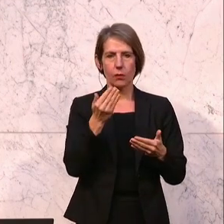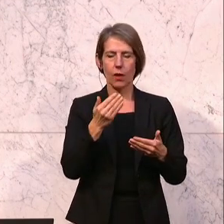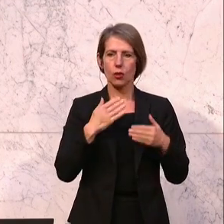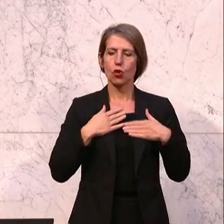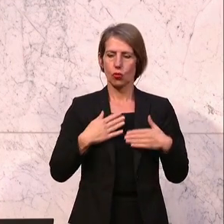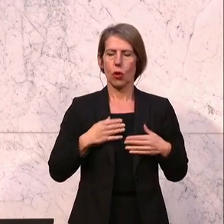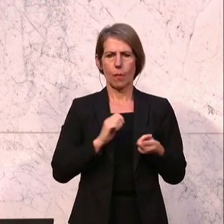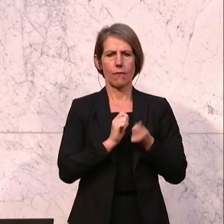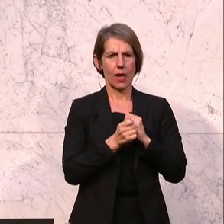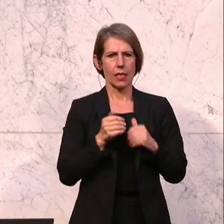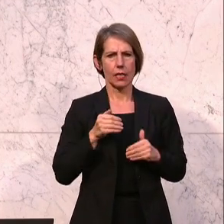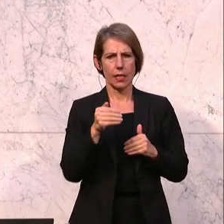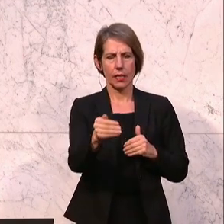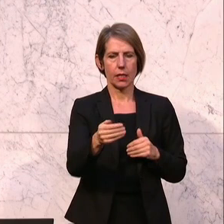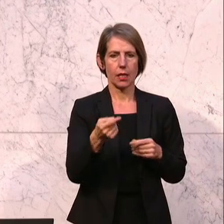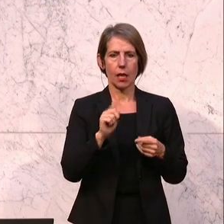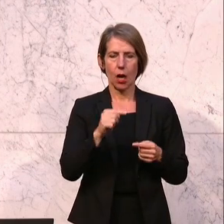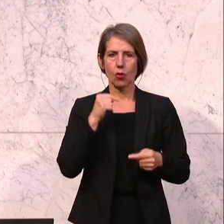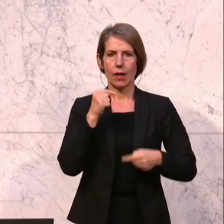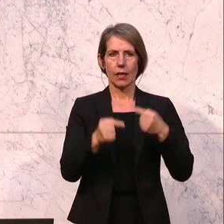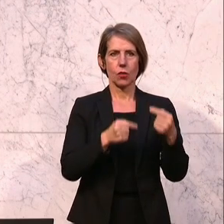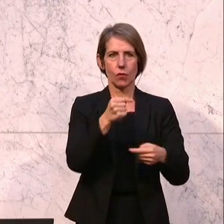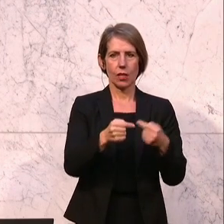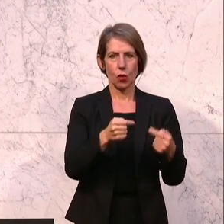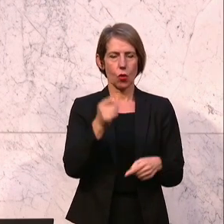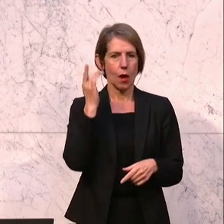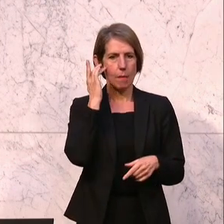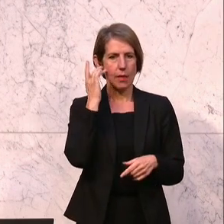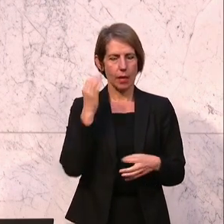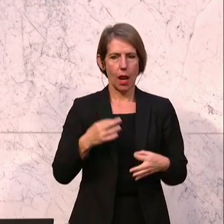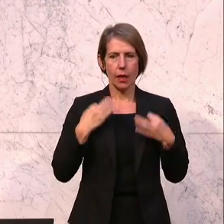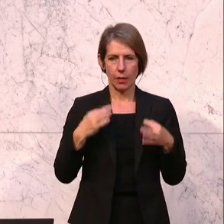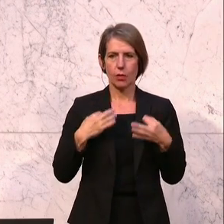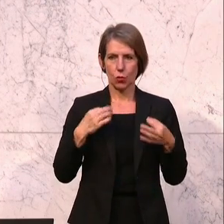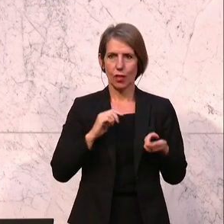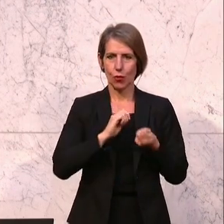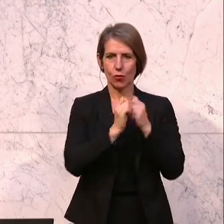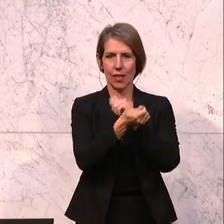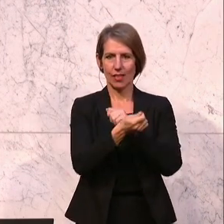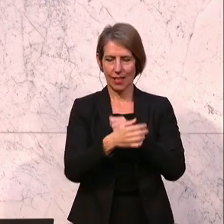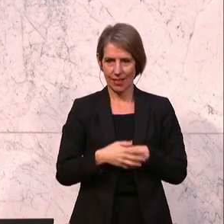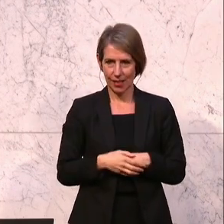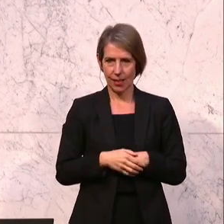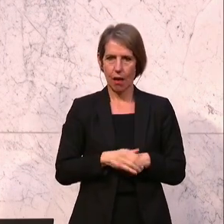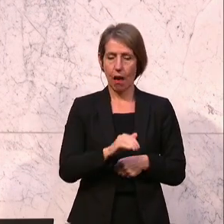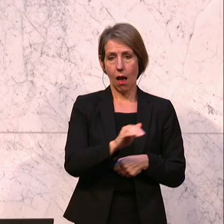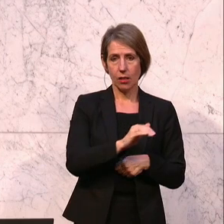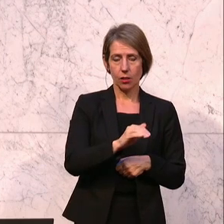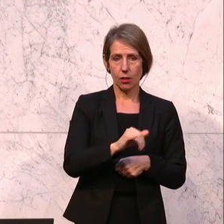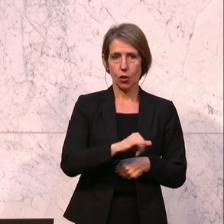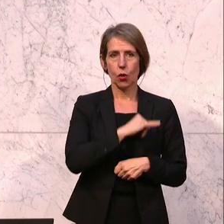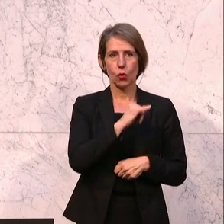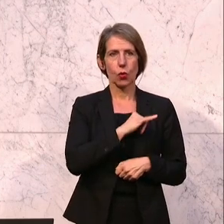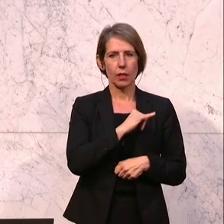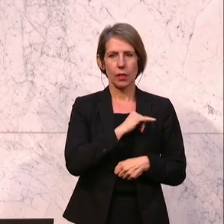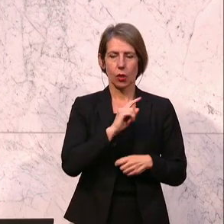verändert, sondern vor allem auch die Entwicklung in der mentalen Gesundheit. Als Kind und junge Erwachsene habe ich selber all diese positiven